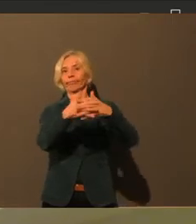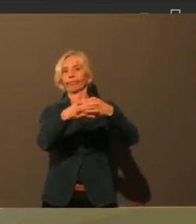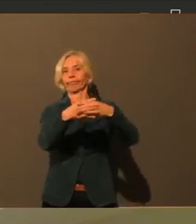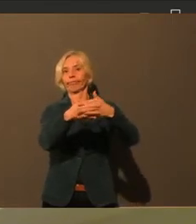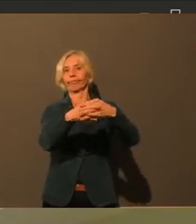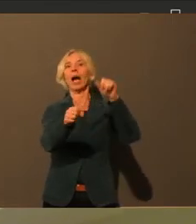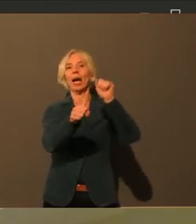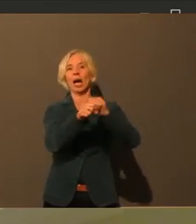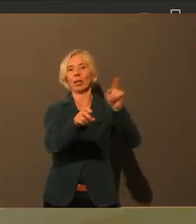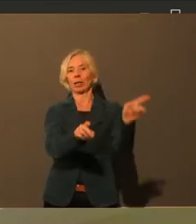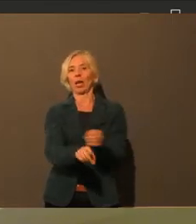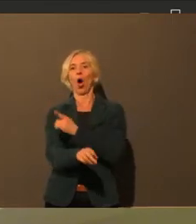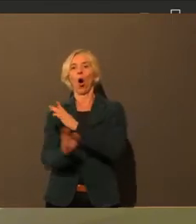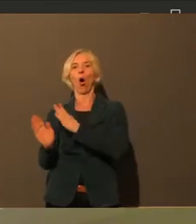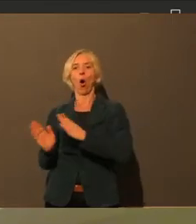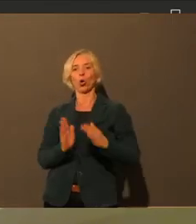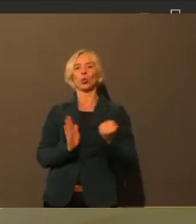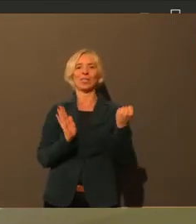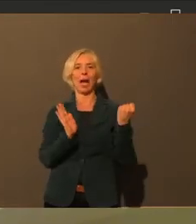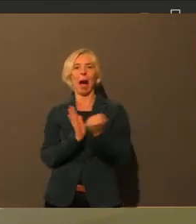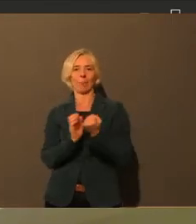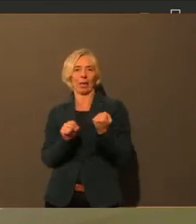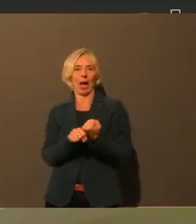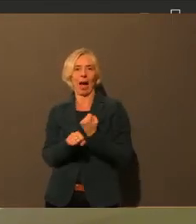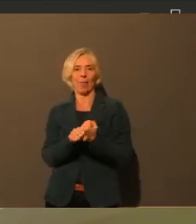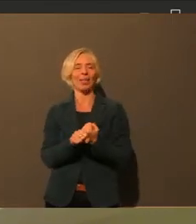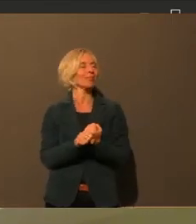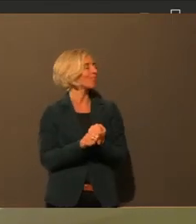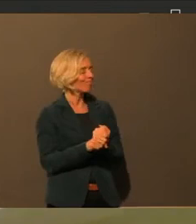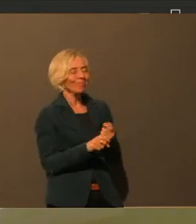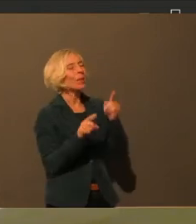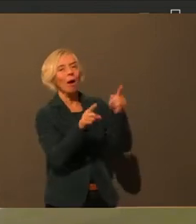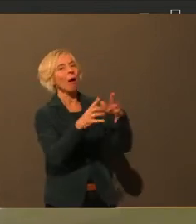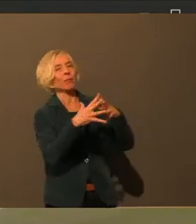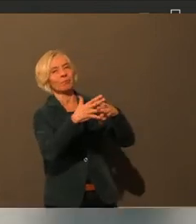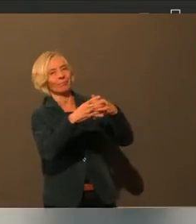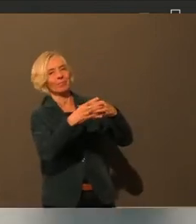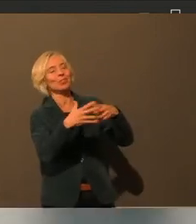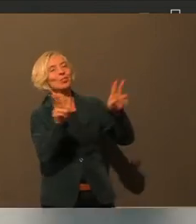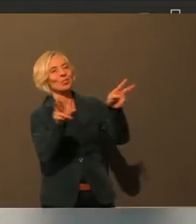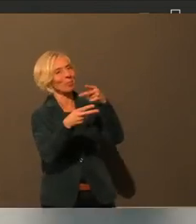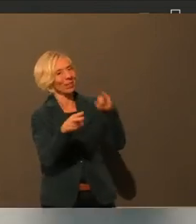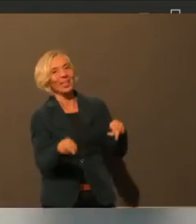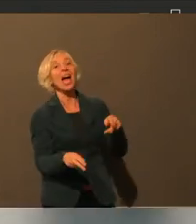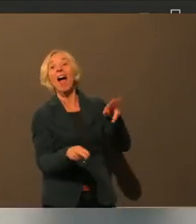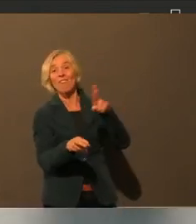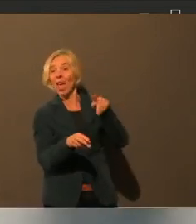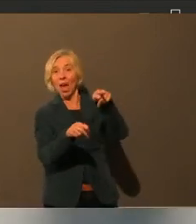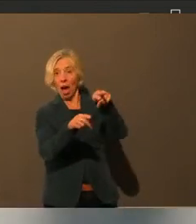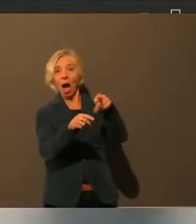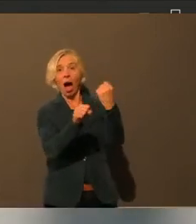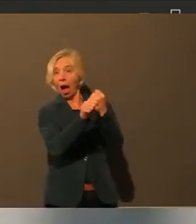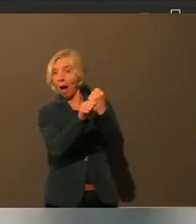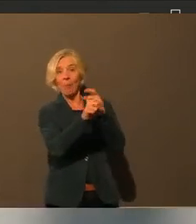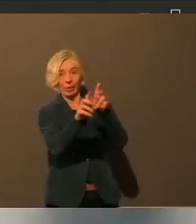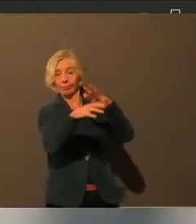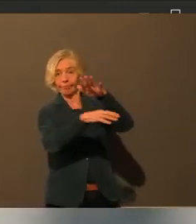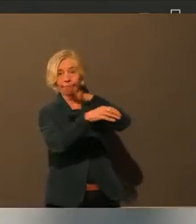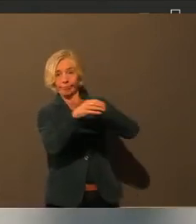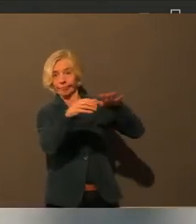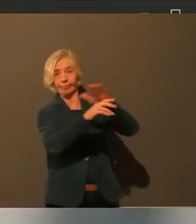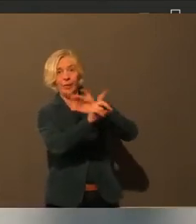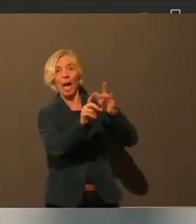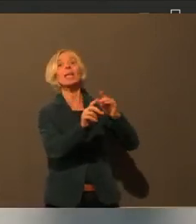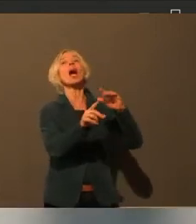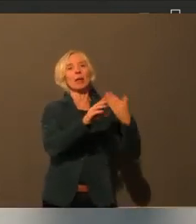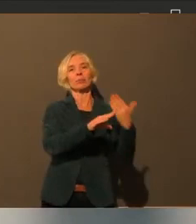bei der Bürger-Hotline eingesetzt sind oder bei der Kontaktpersonen-Nachverfolgung oder zum Beispiel auch Kulturschaffende und Sportvereine beraten, wie